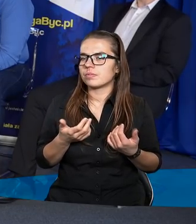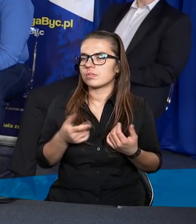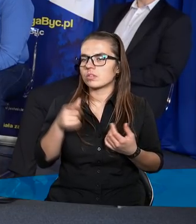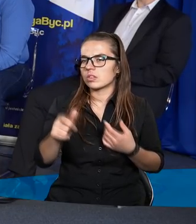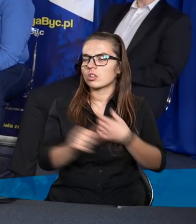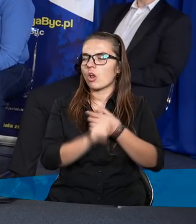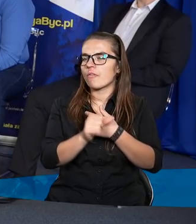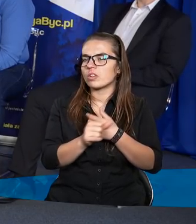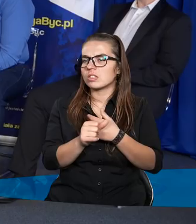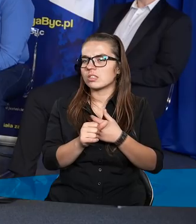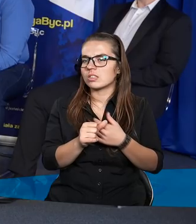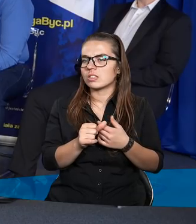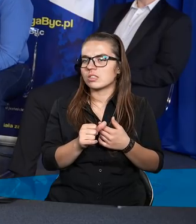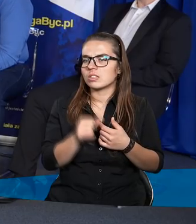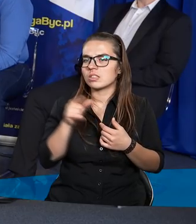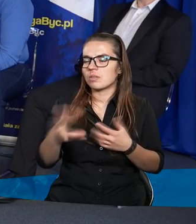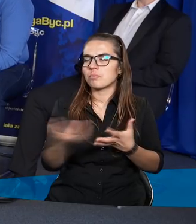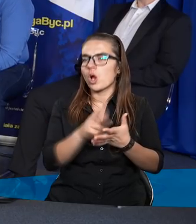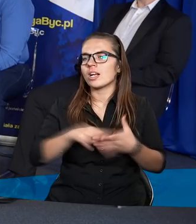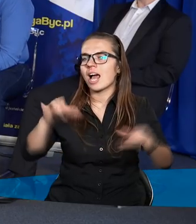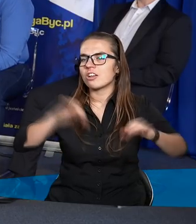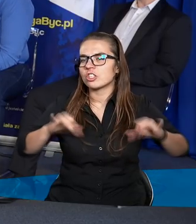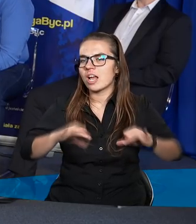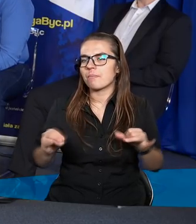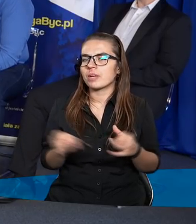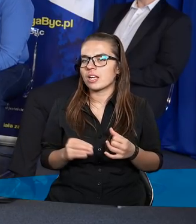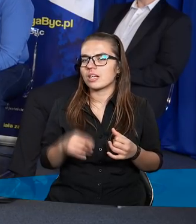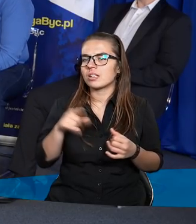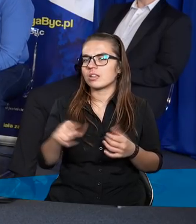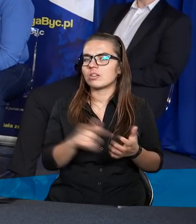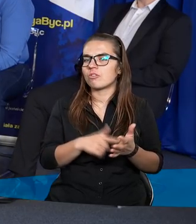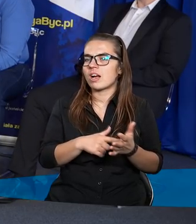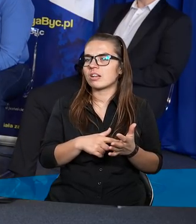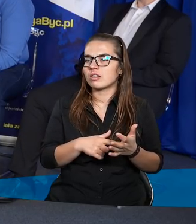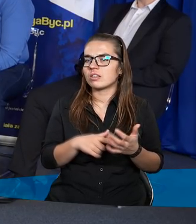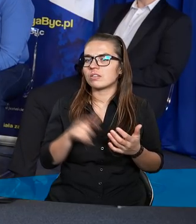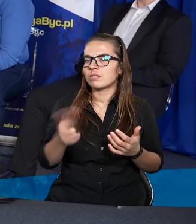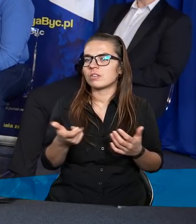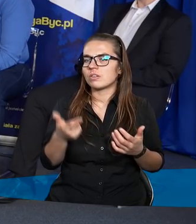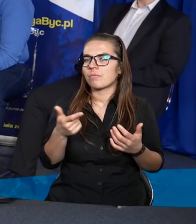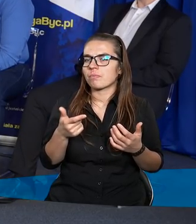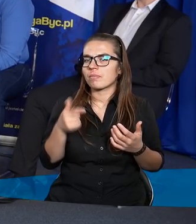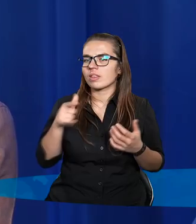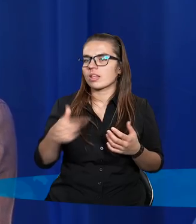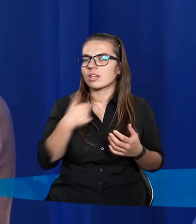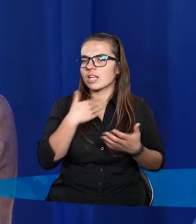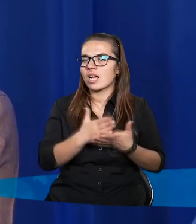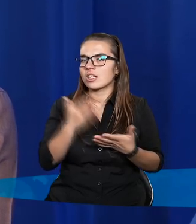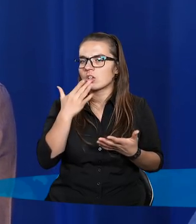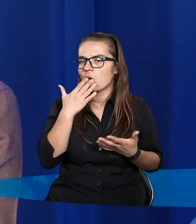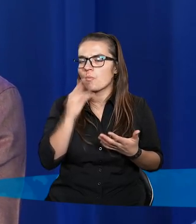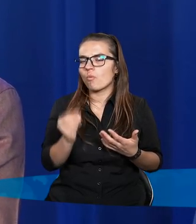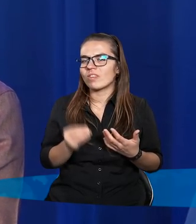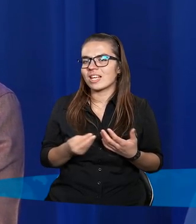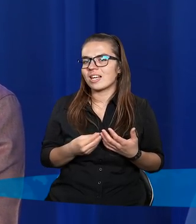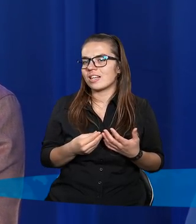rzeczy po prostu są i po prostu bierze to na siebie. Po prostu bierze to na siebie. Jakiekolwiek